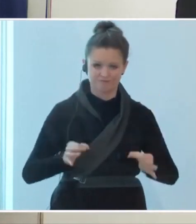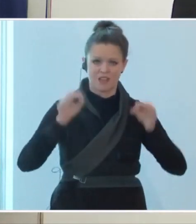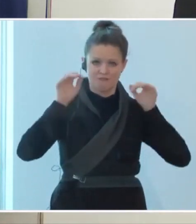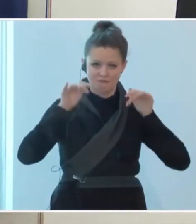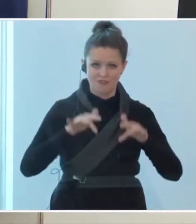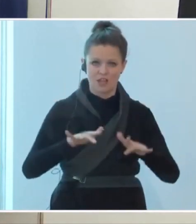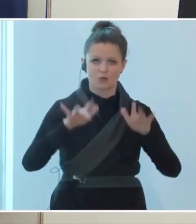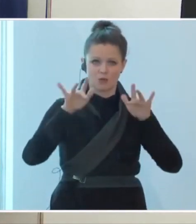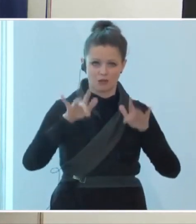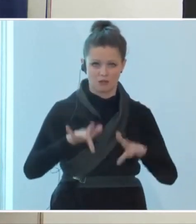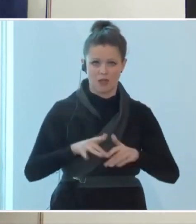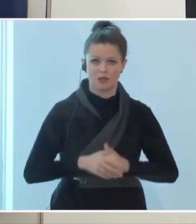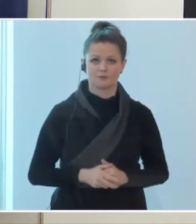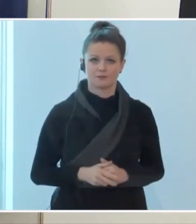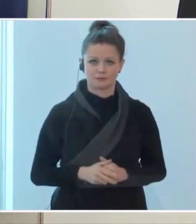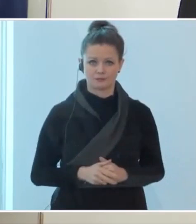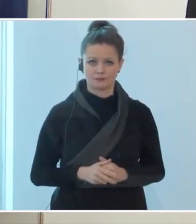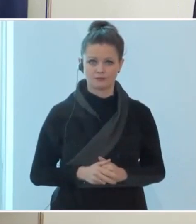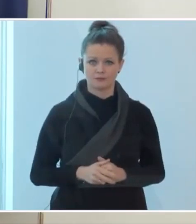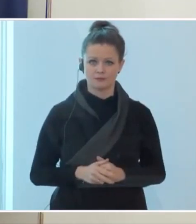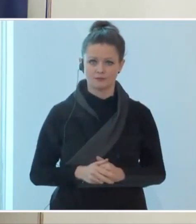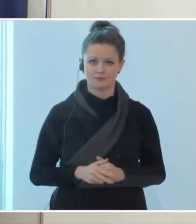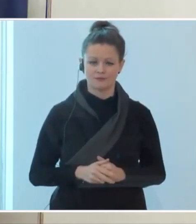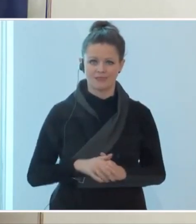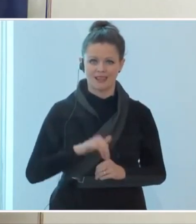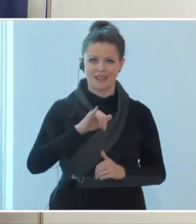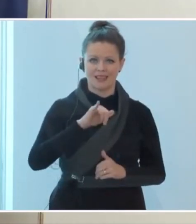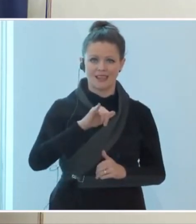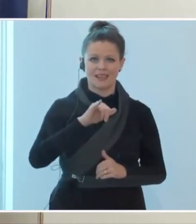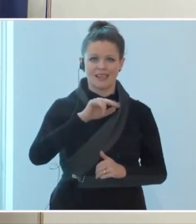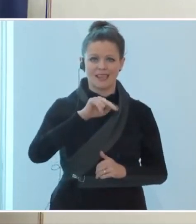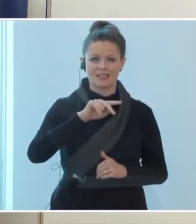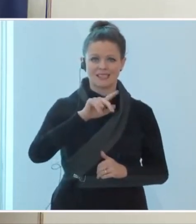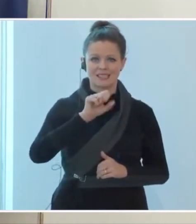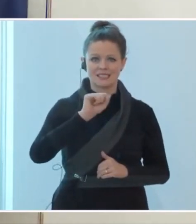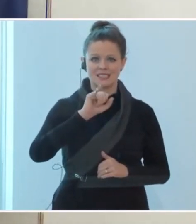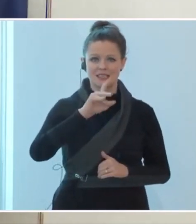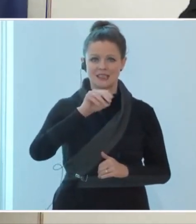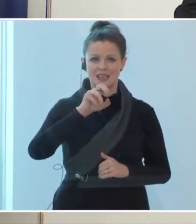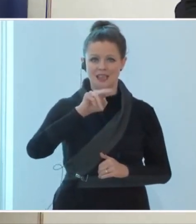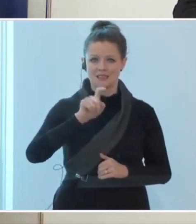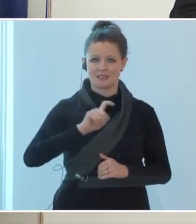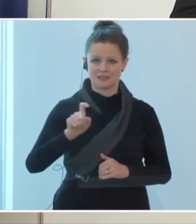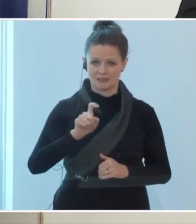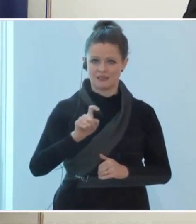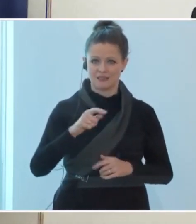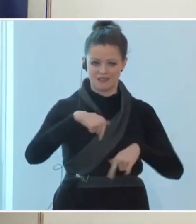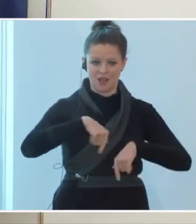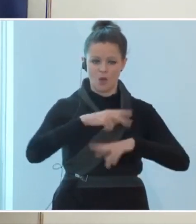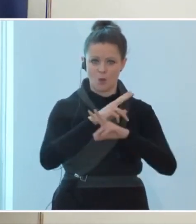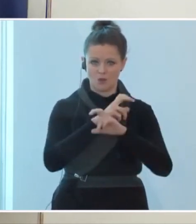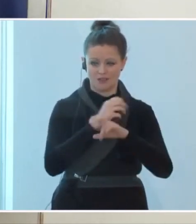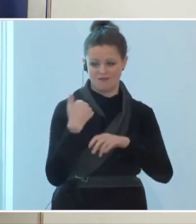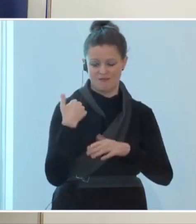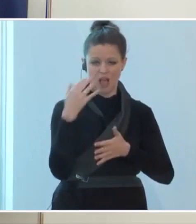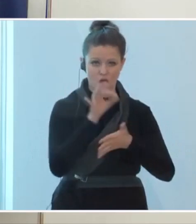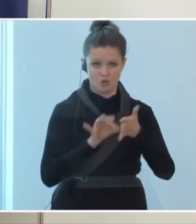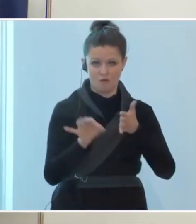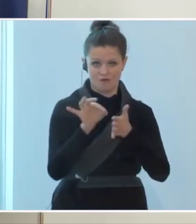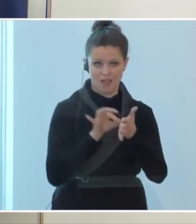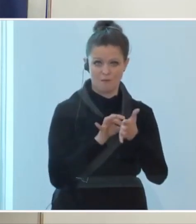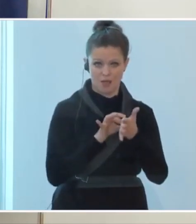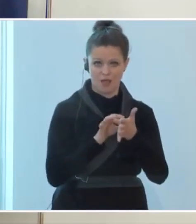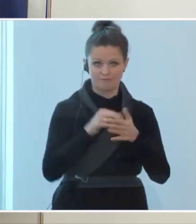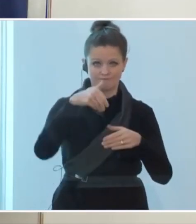haben eine Inzidenz, eine Sieben-Tage-Inzidenz in Österreich vor einiger Zeit im November noch gehabt